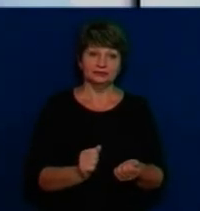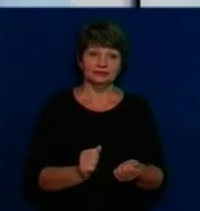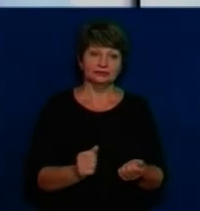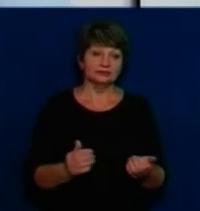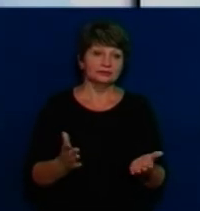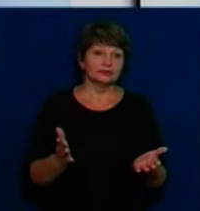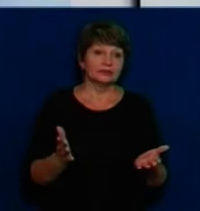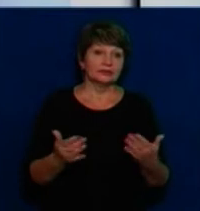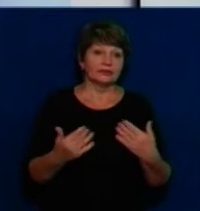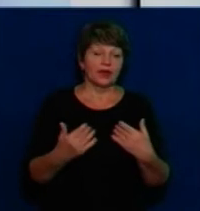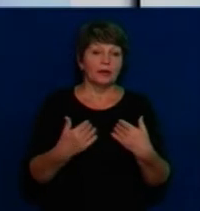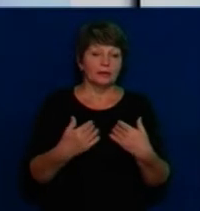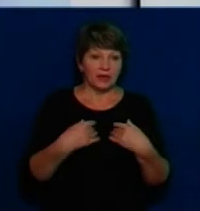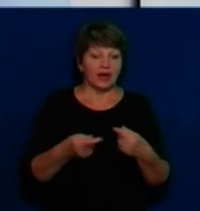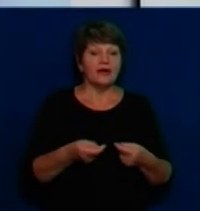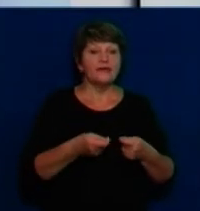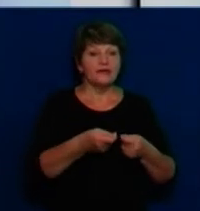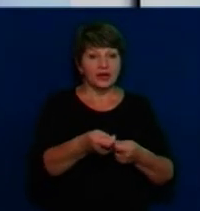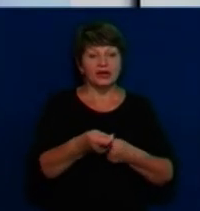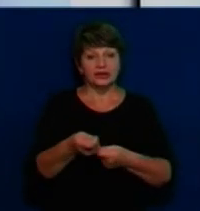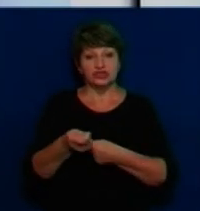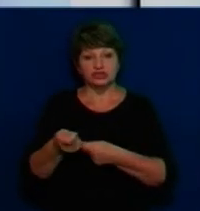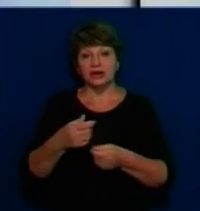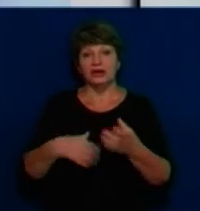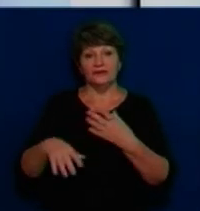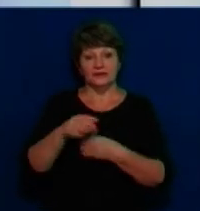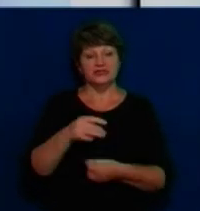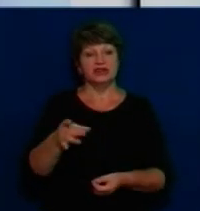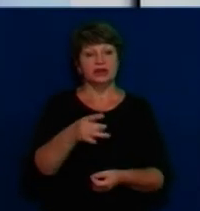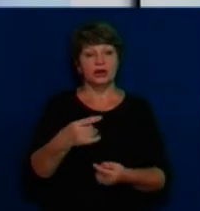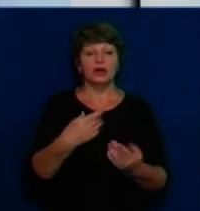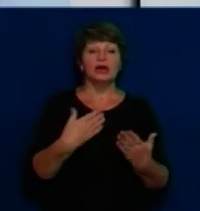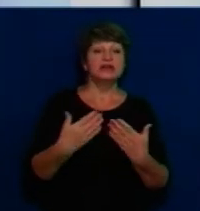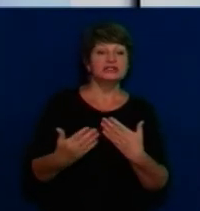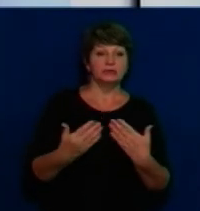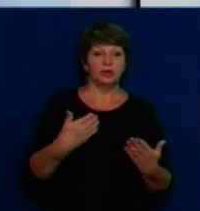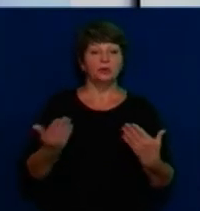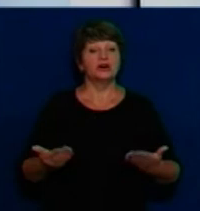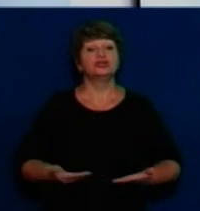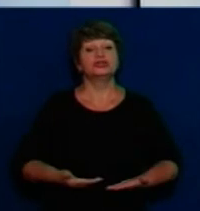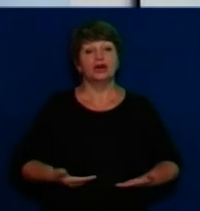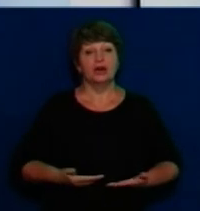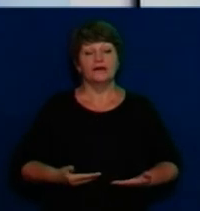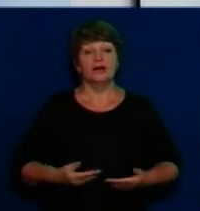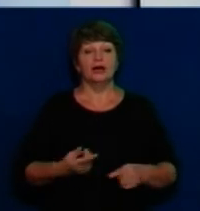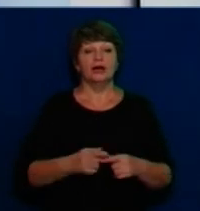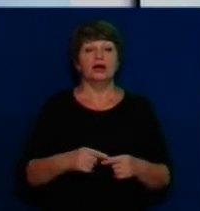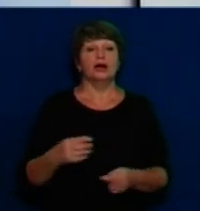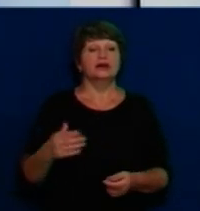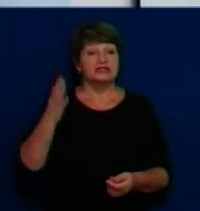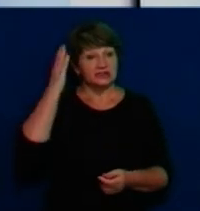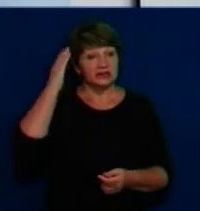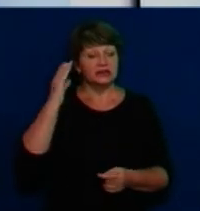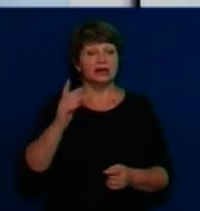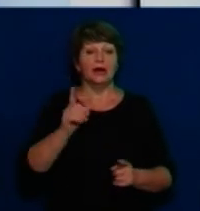Ми виїжджали в усі абсолютно райони, спілкувалися і з жителями, з сільськими голами, і з депутатами, з районної